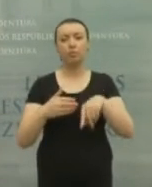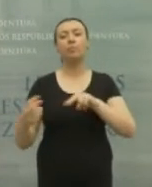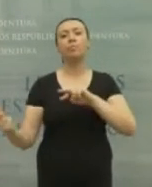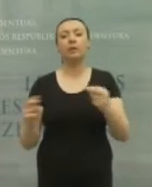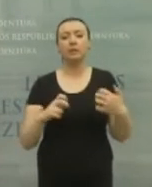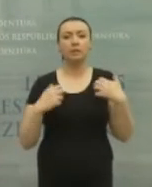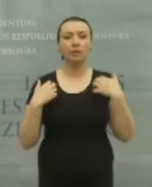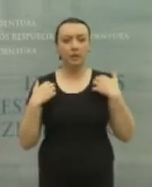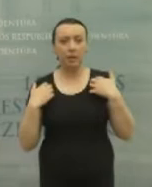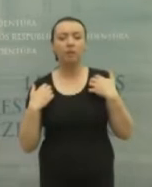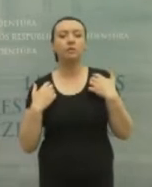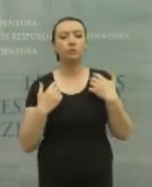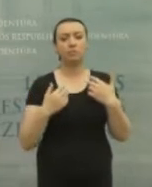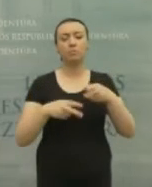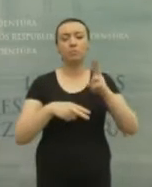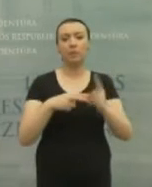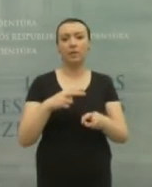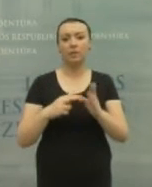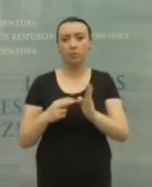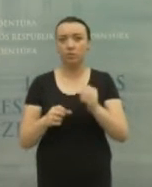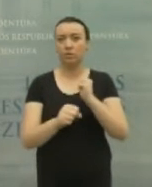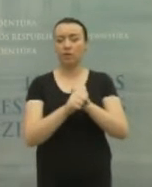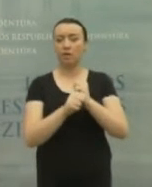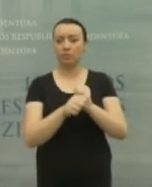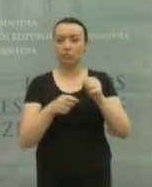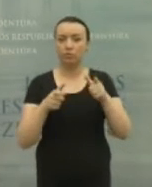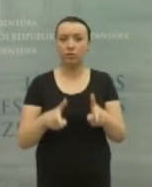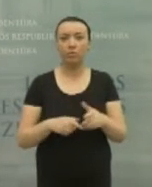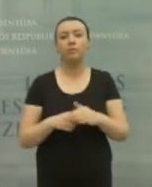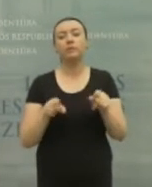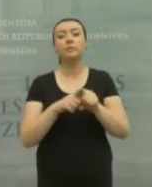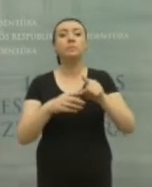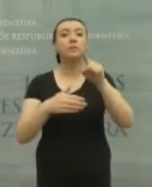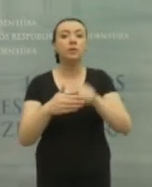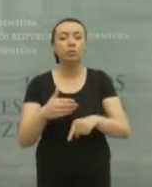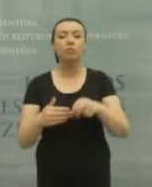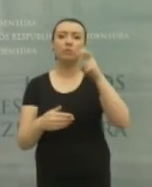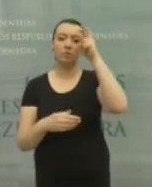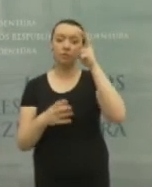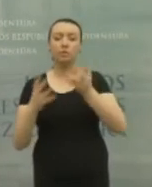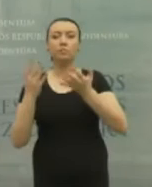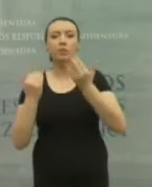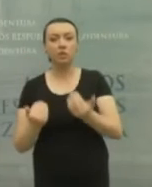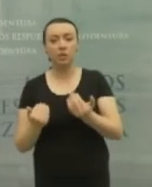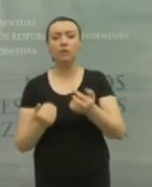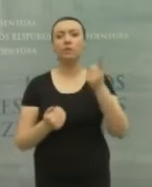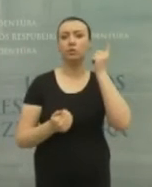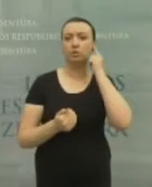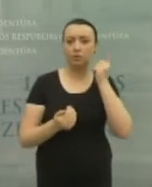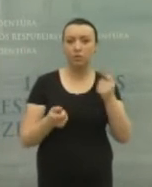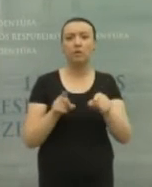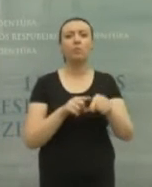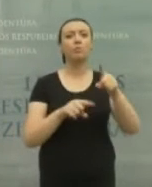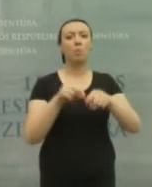labai greitų operatyvių sprendimų. Ir tikiu, kad tiek vyriausybė šiandien išgirdo,